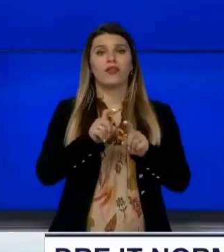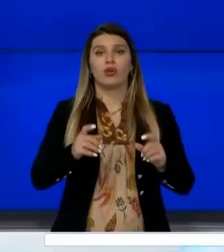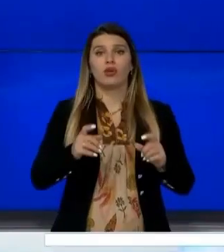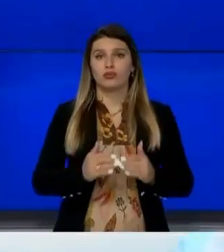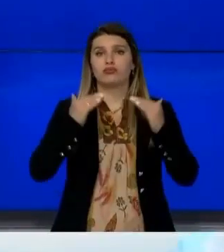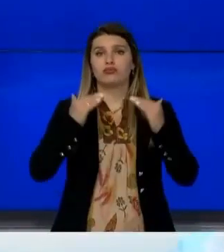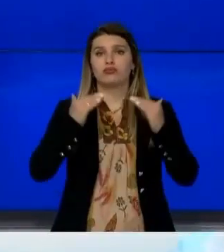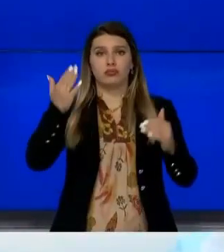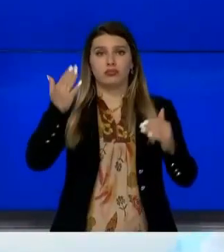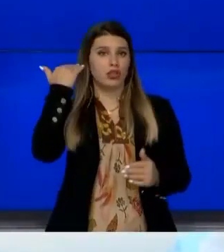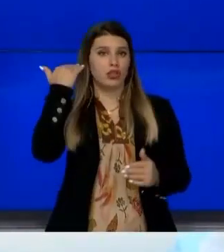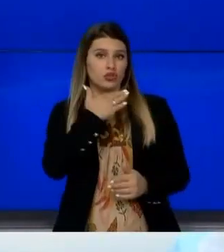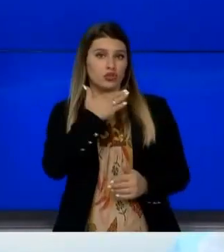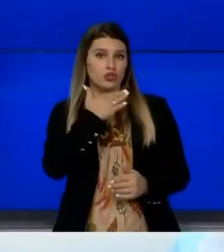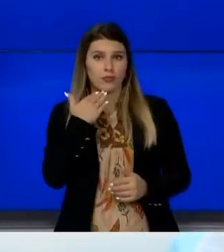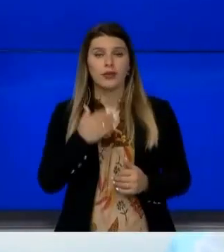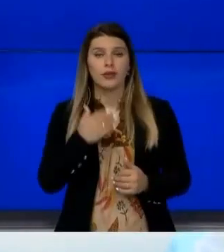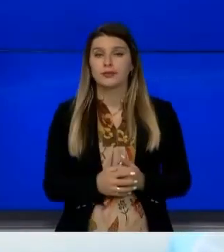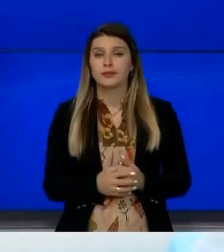në të mbëdhjet